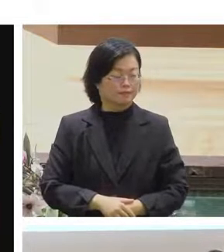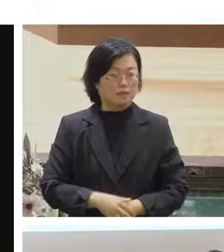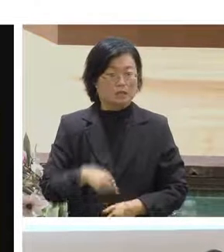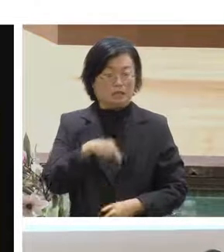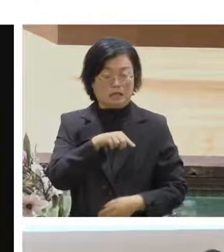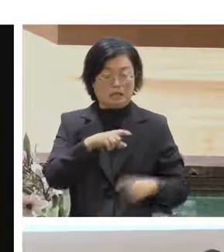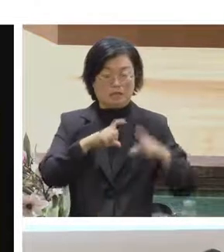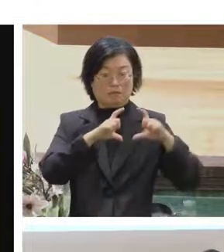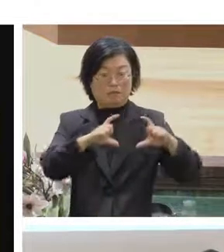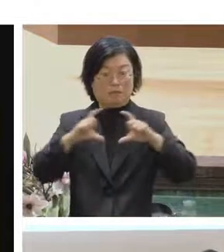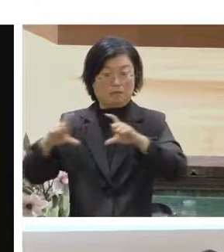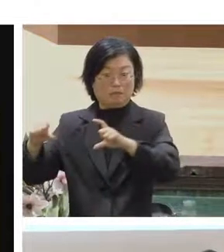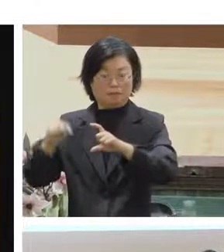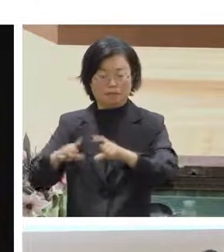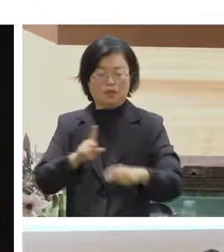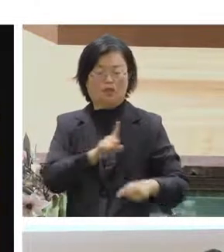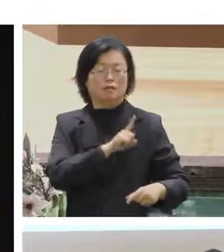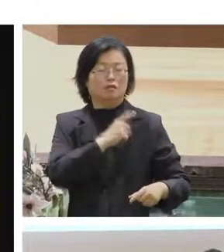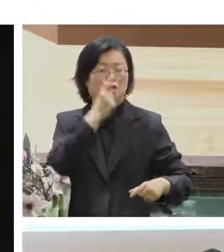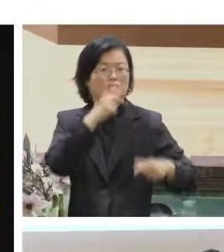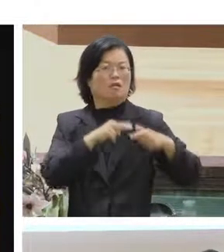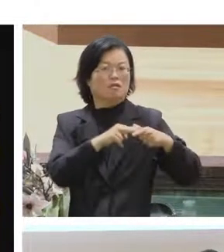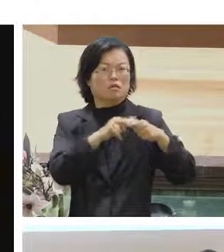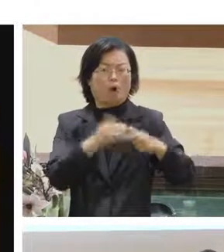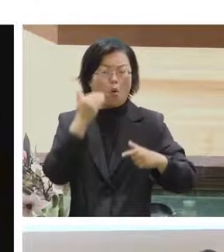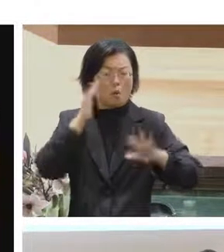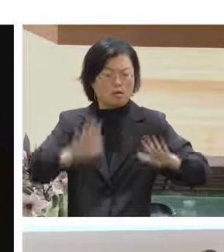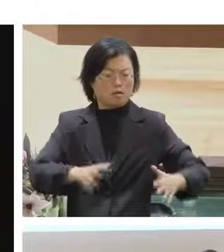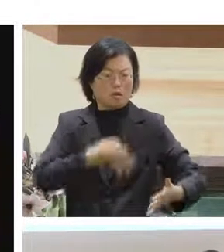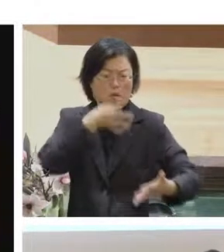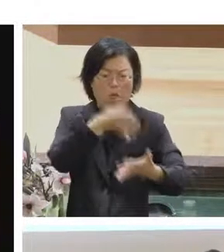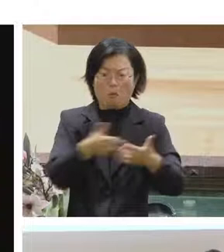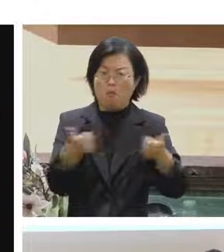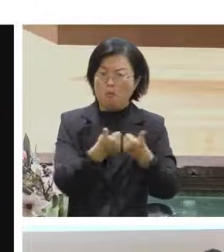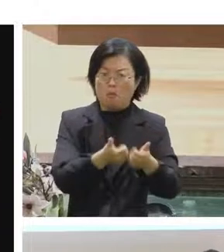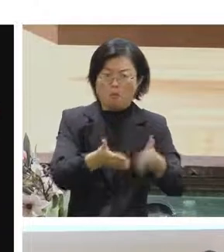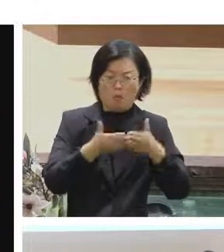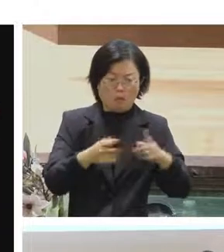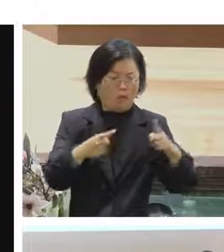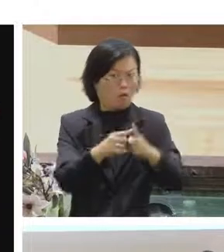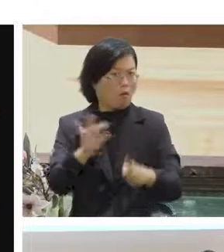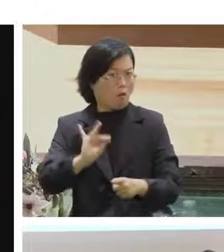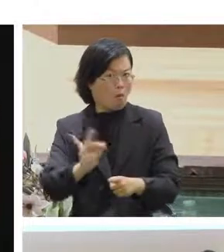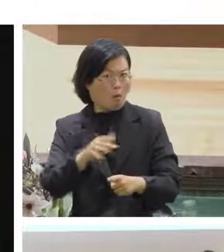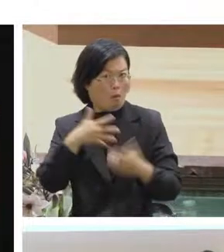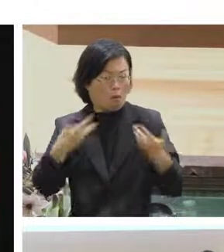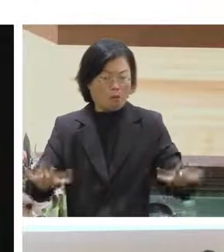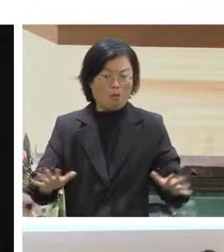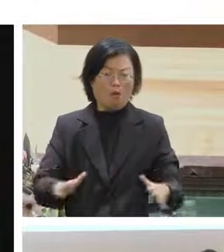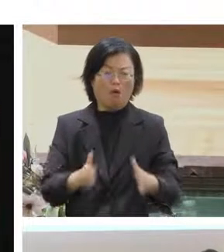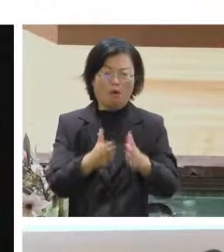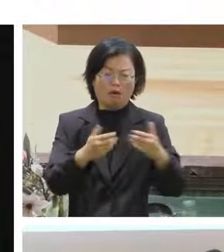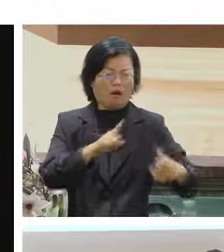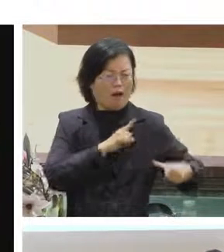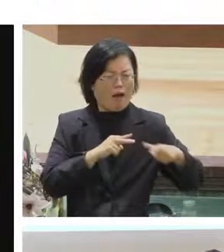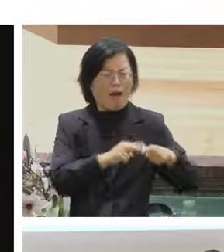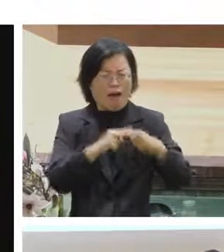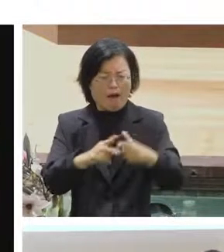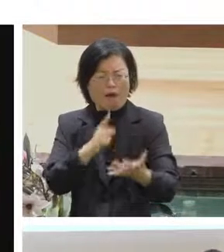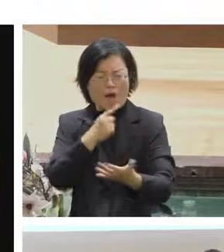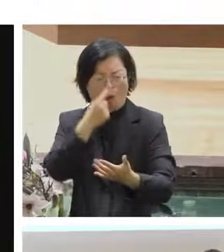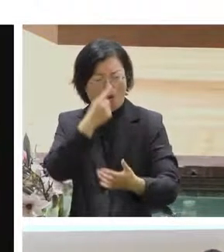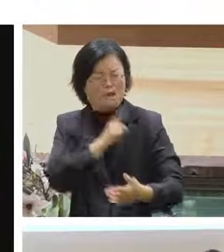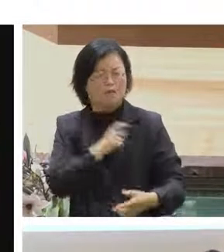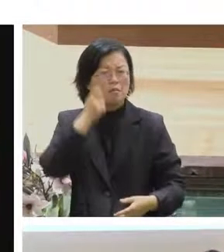我介紹因為一百個與會者我們要很快速的讓大家知道彼此的技能或者是彼此的興趣